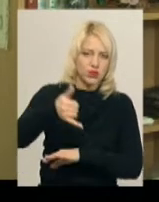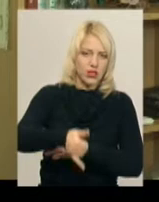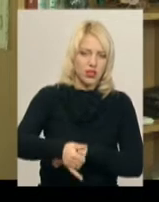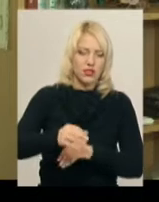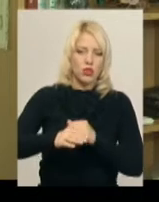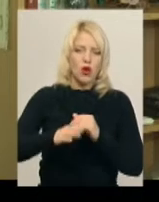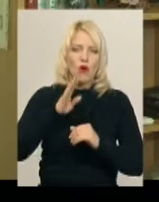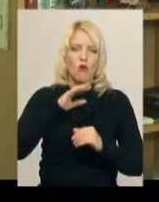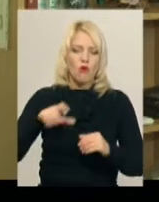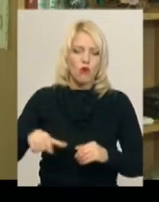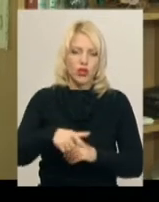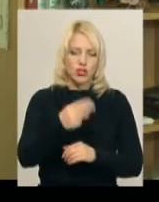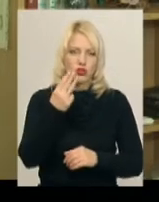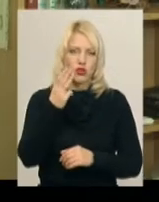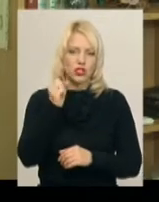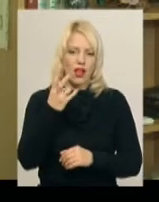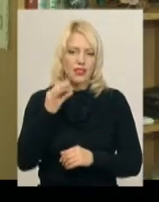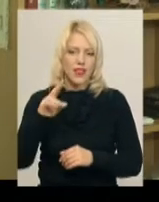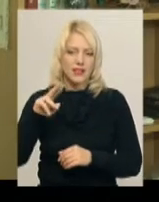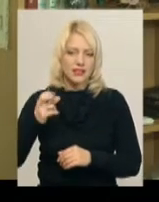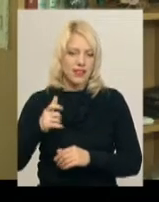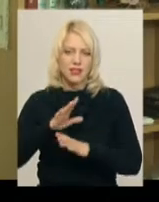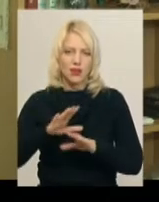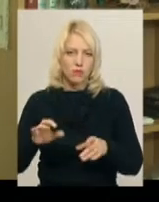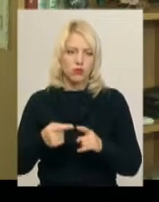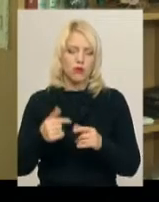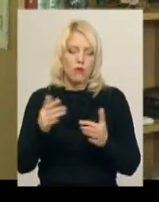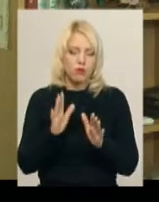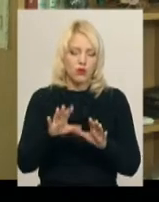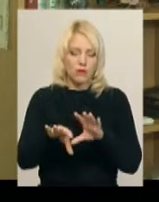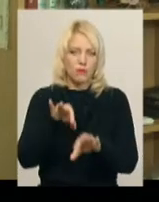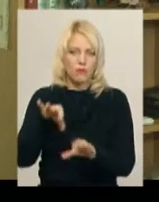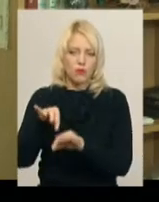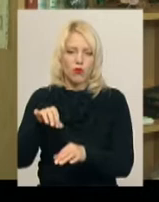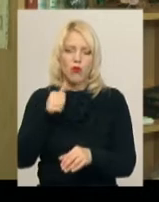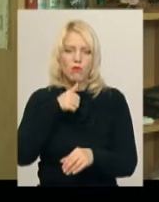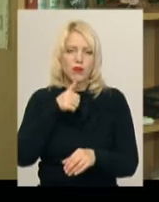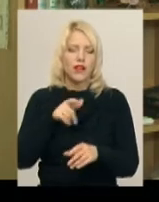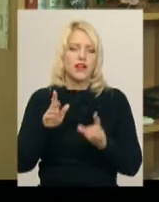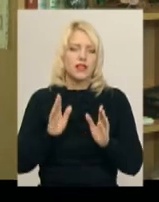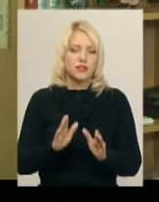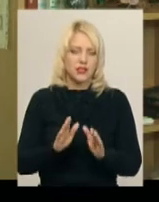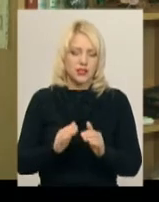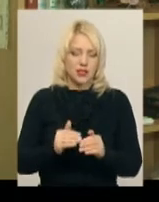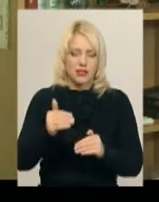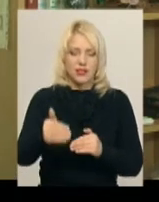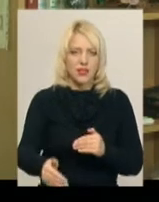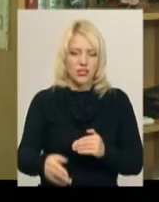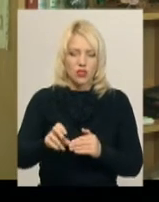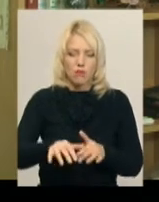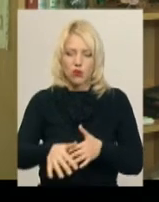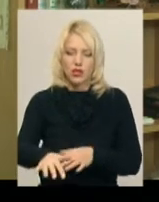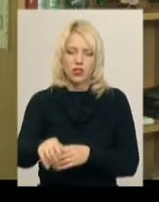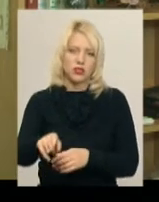нижчі потечі не було, тому нами було відібрано проби, як у місці, де ставилися події, так і нижчі потечі, ніяких